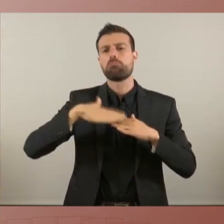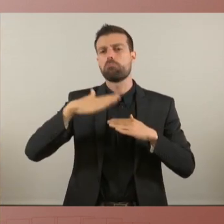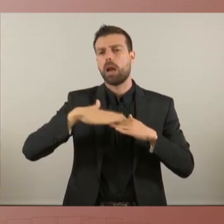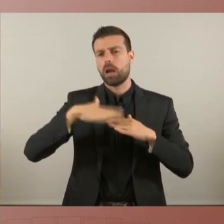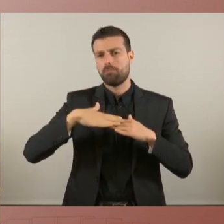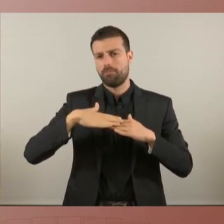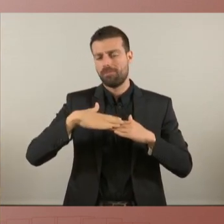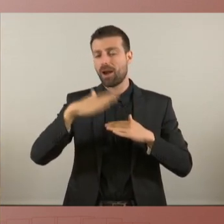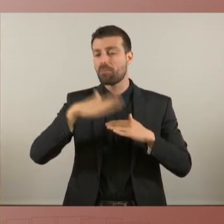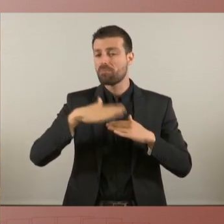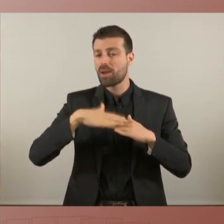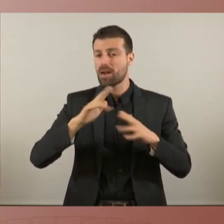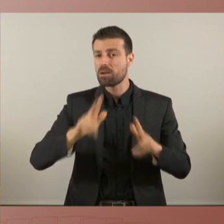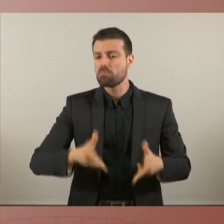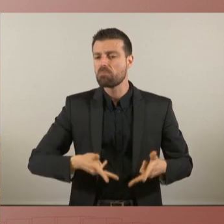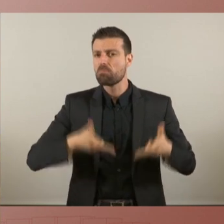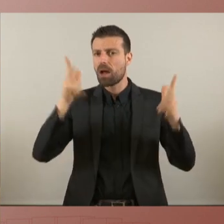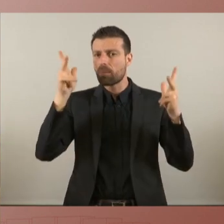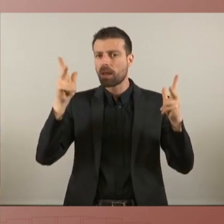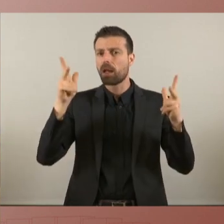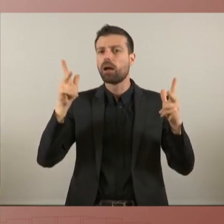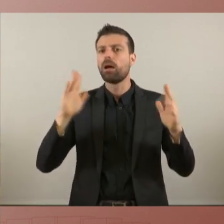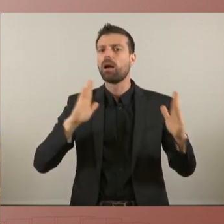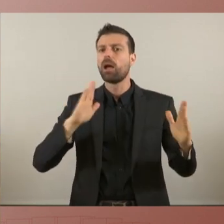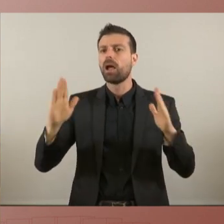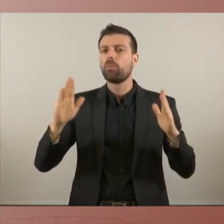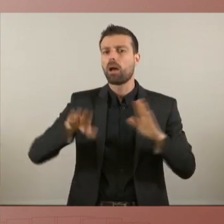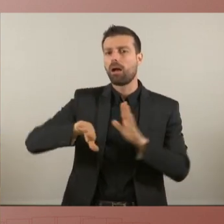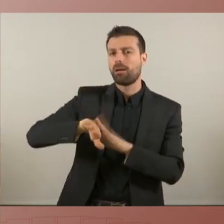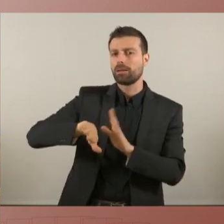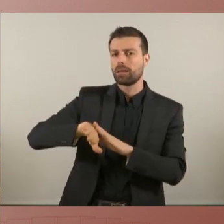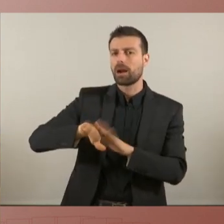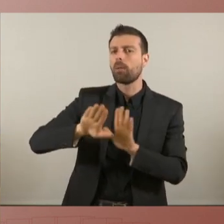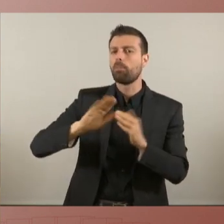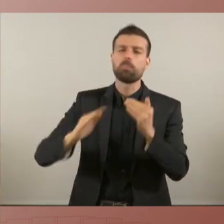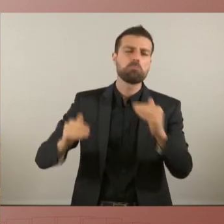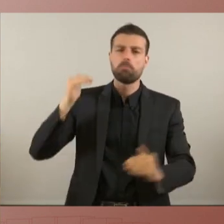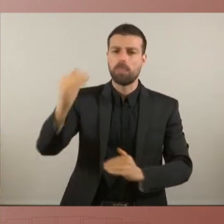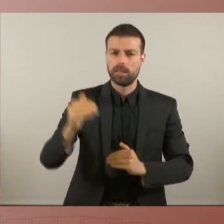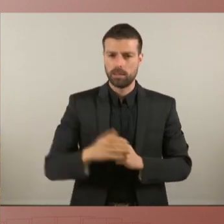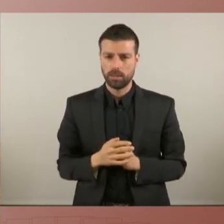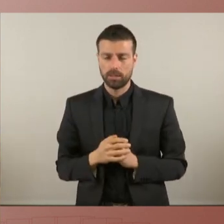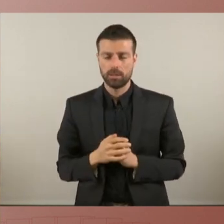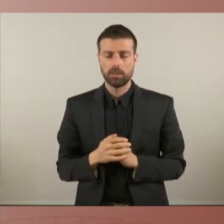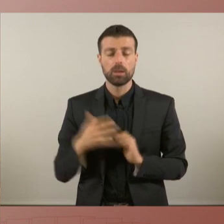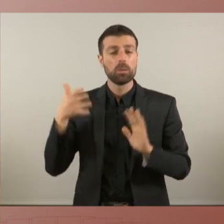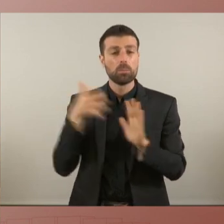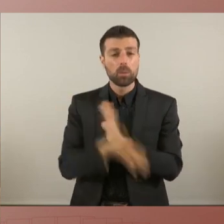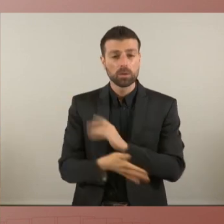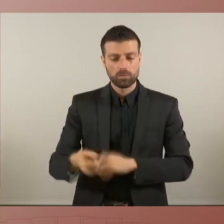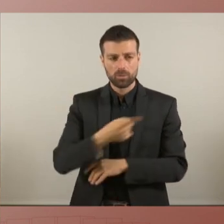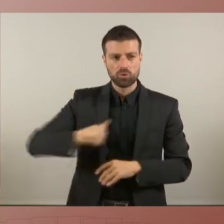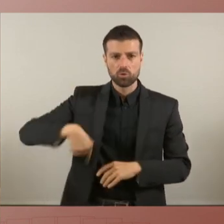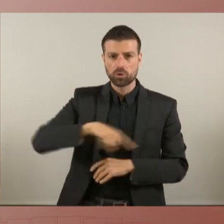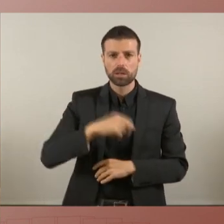de permetre orientar la legislatura cap a l'esquerra però que han d'anar molt més enllà i per tant nosaltres el